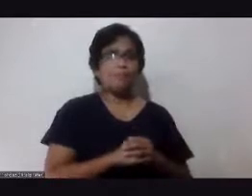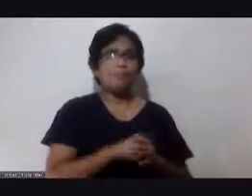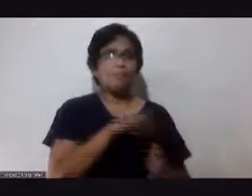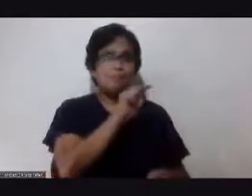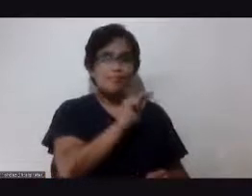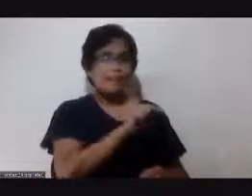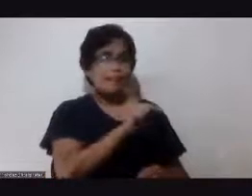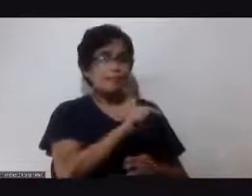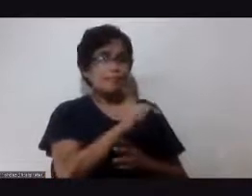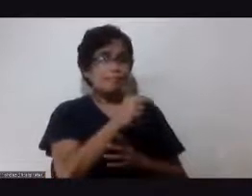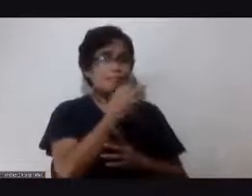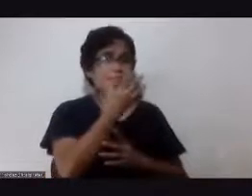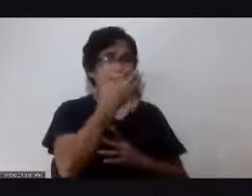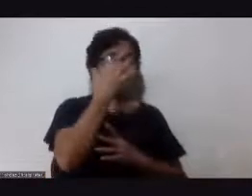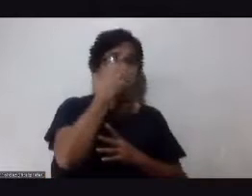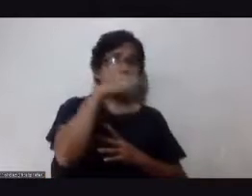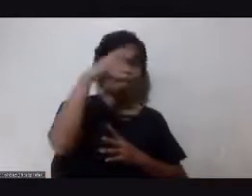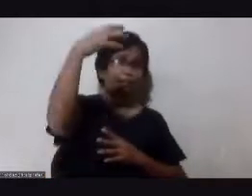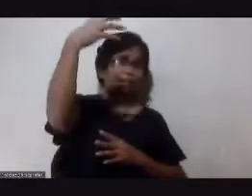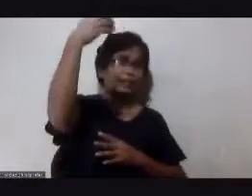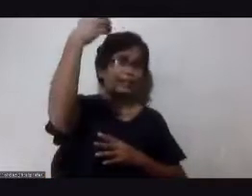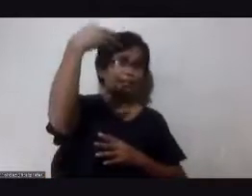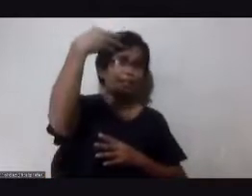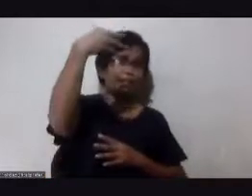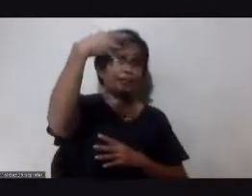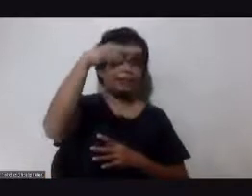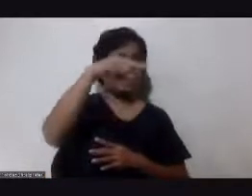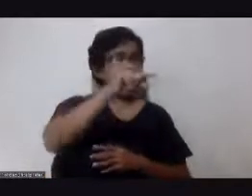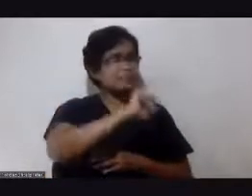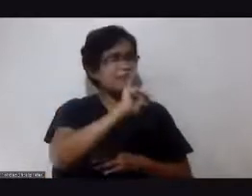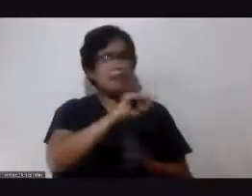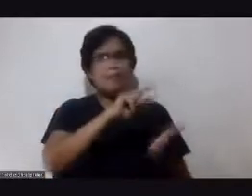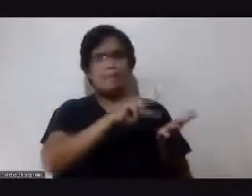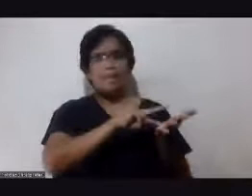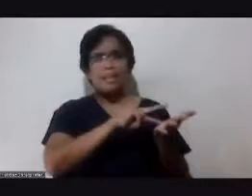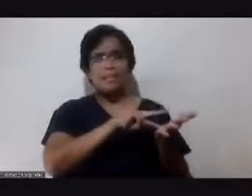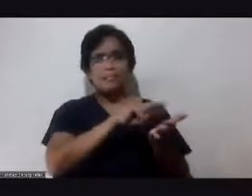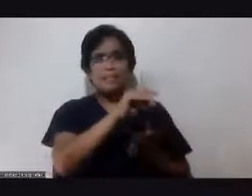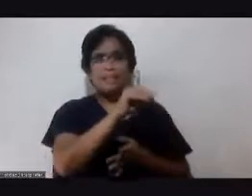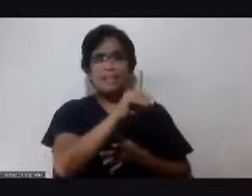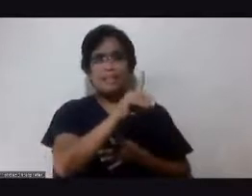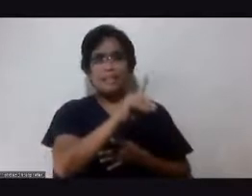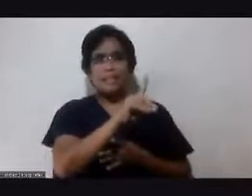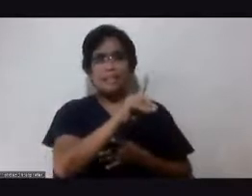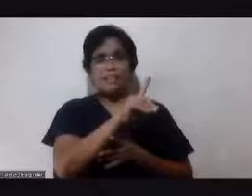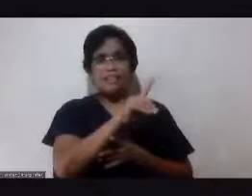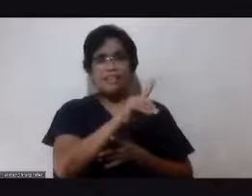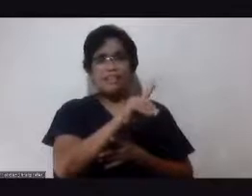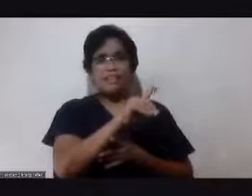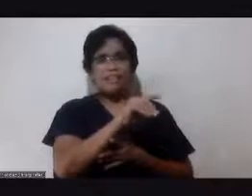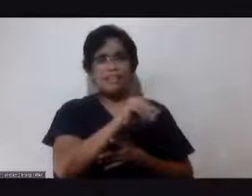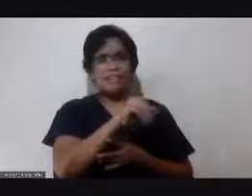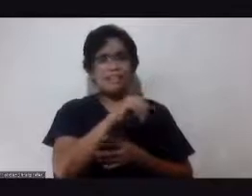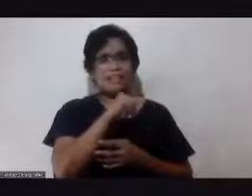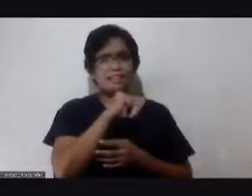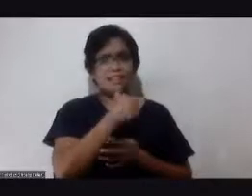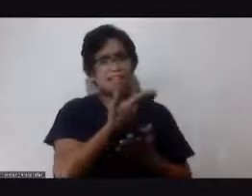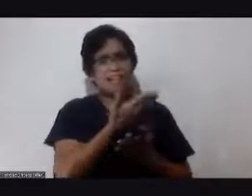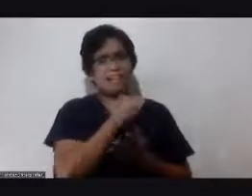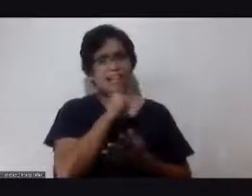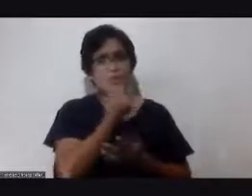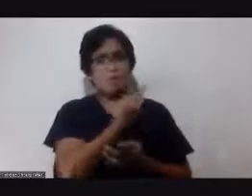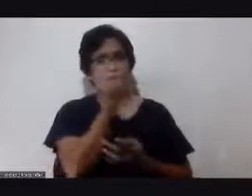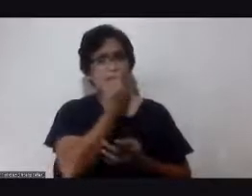ba nating maarawan kasi meron tayong kung tawagin ay vitamin D eh alam mo na diba hindi na tayo dahil tayo nasa aircon